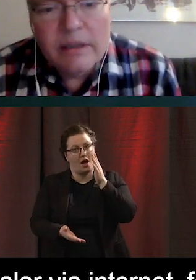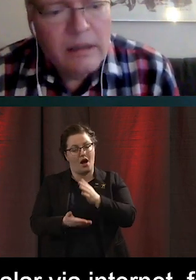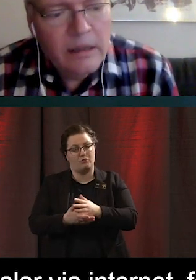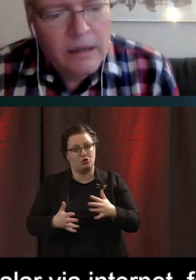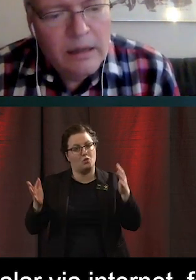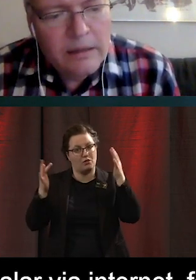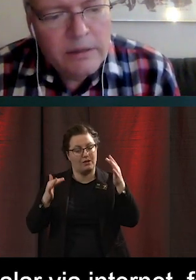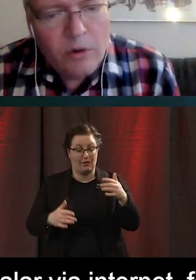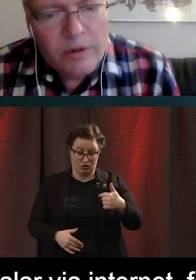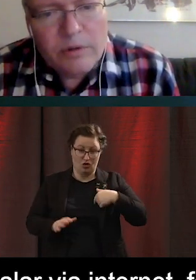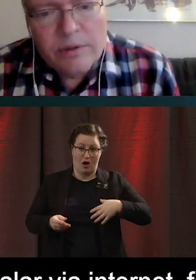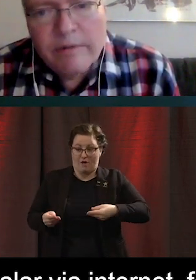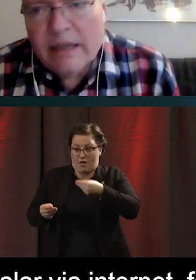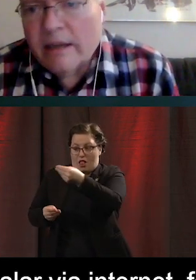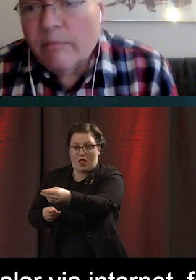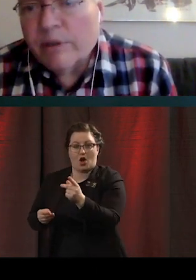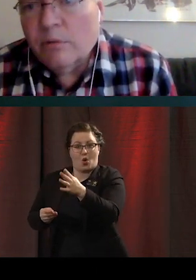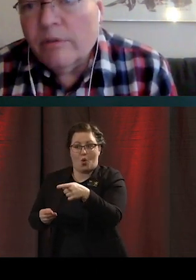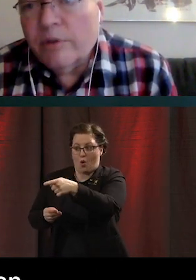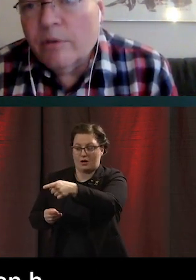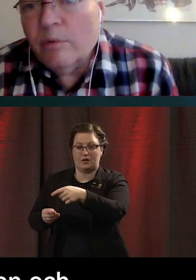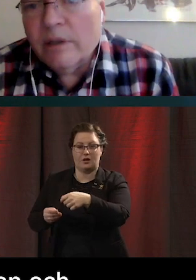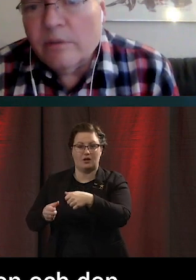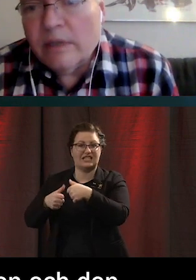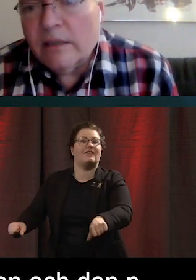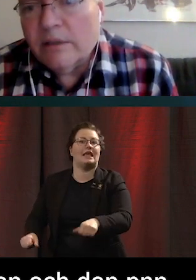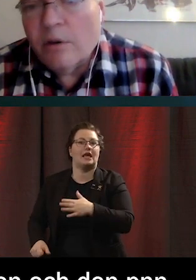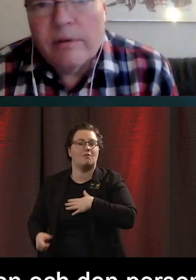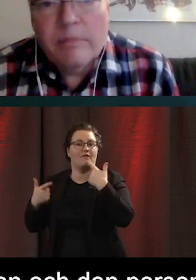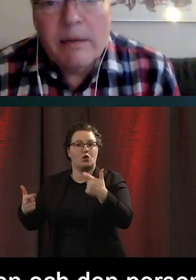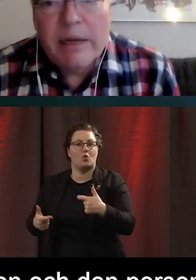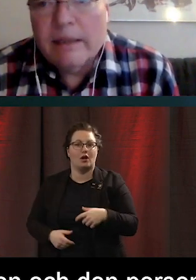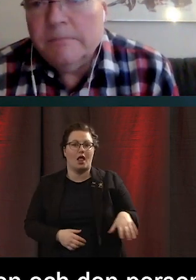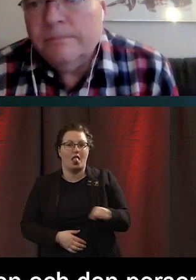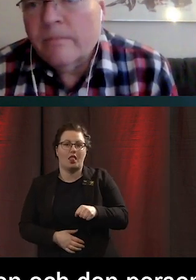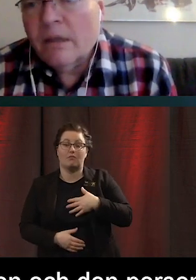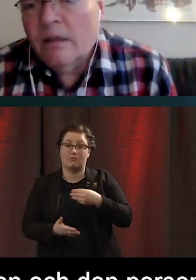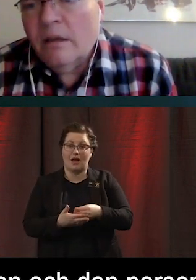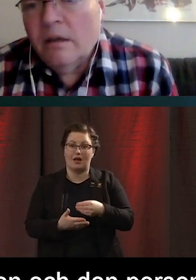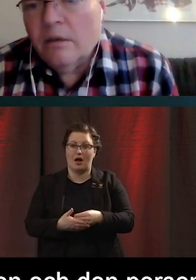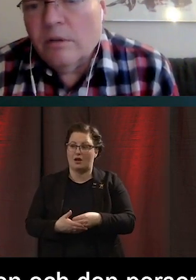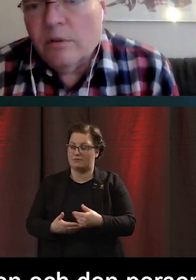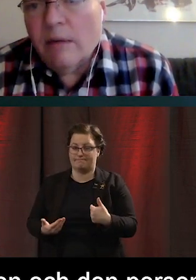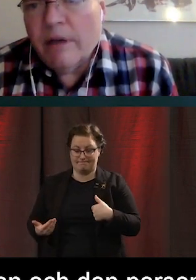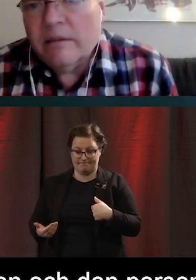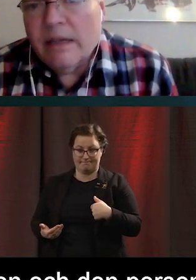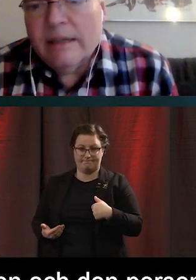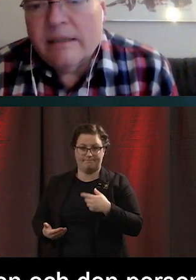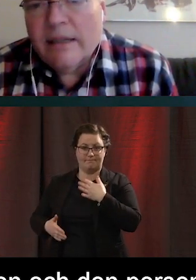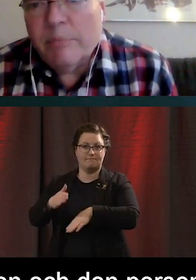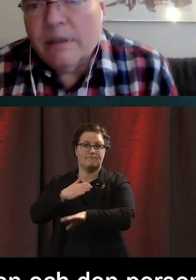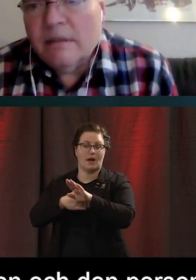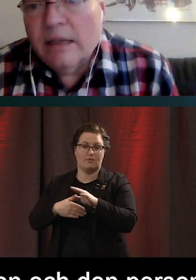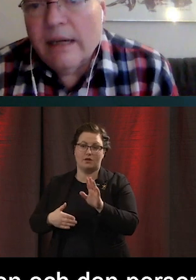koder till någon. Och så sviker den personen förtroendet och kanske tar mina pengar. Då hamnar jag i ett